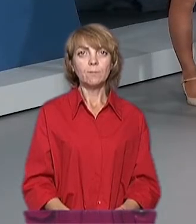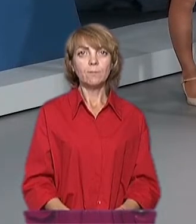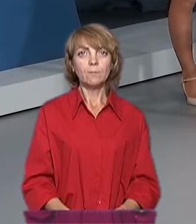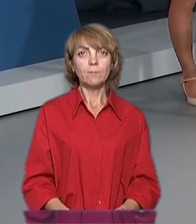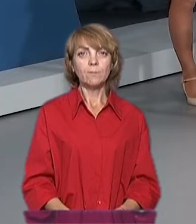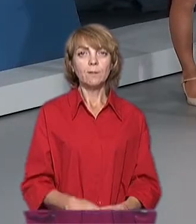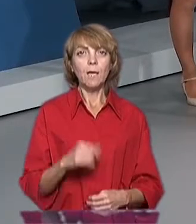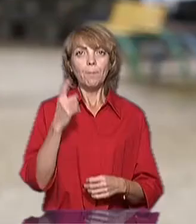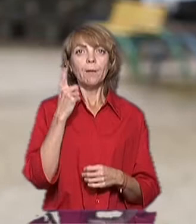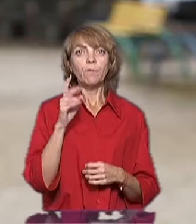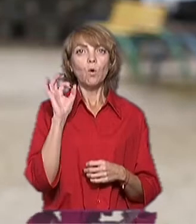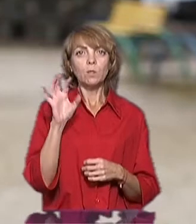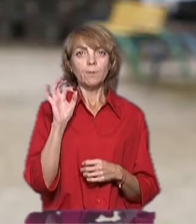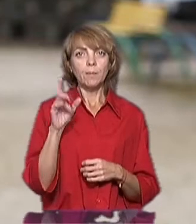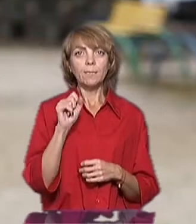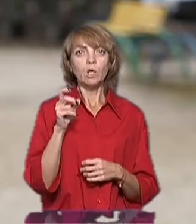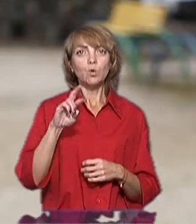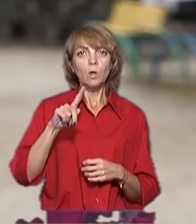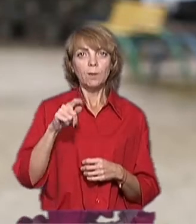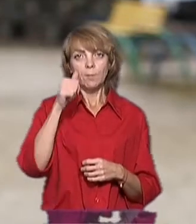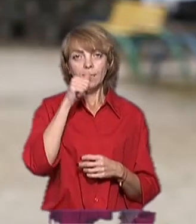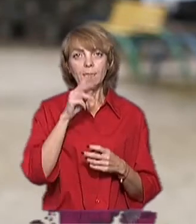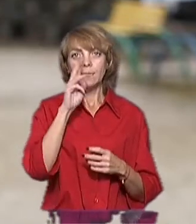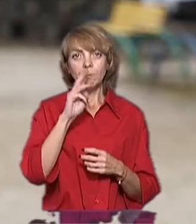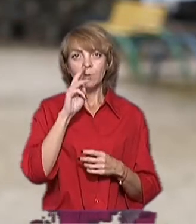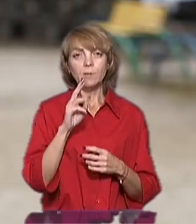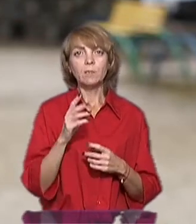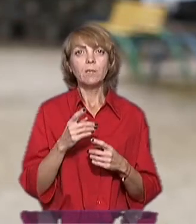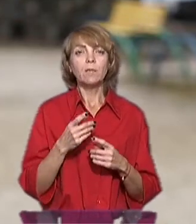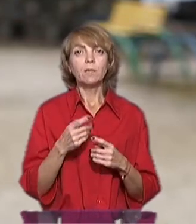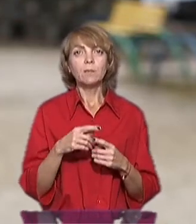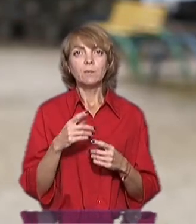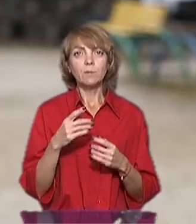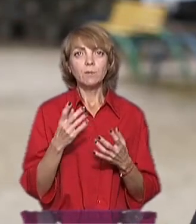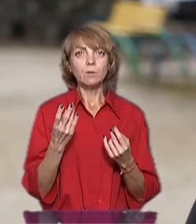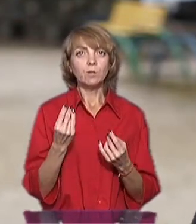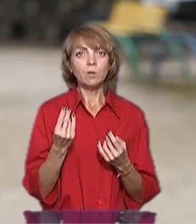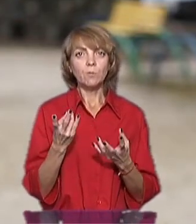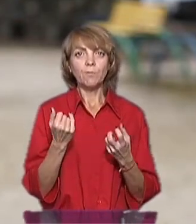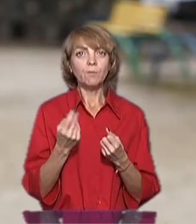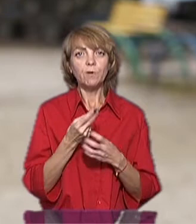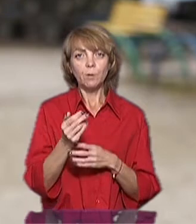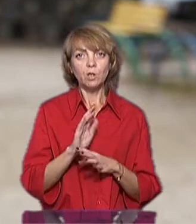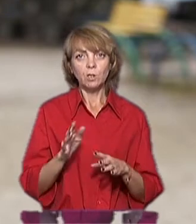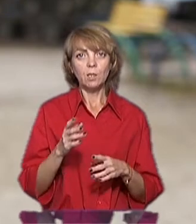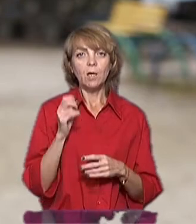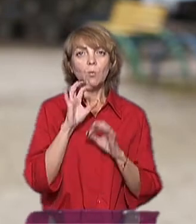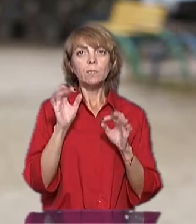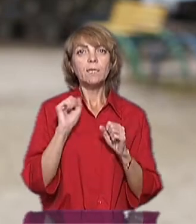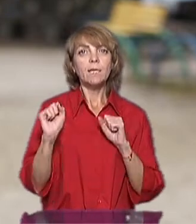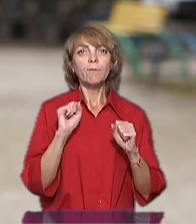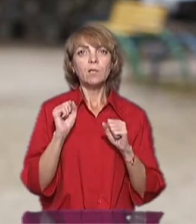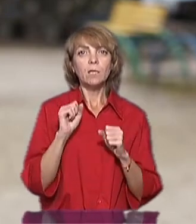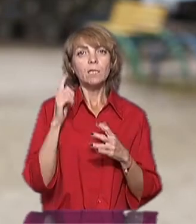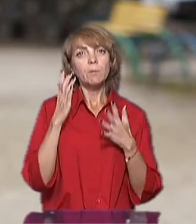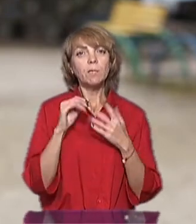На 1 жовтня, за липень місяць, заробітня плата не виплачена. Як пояснює керівник,